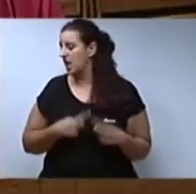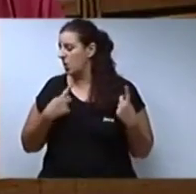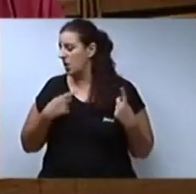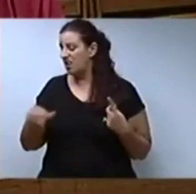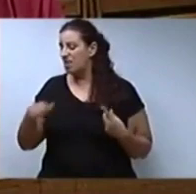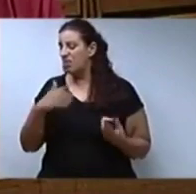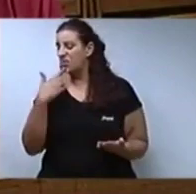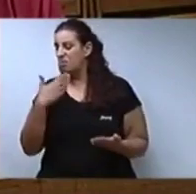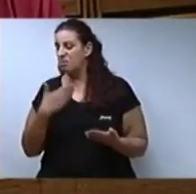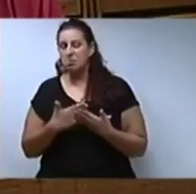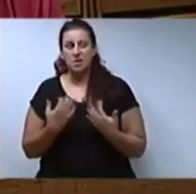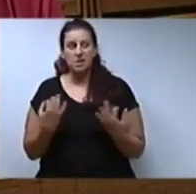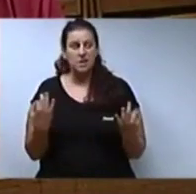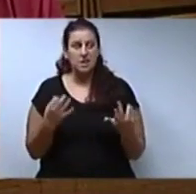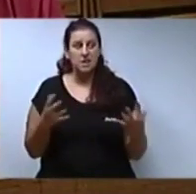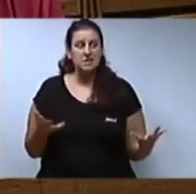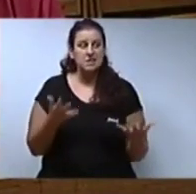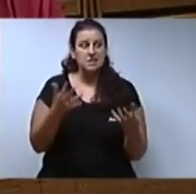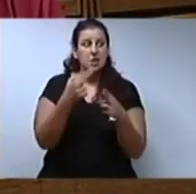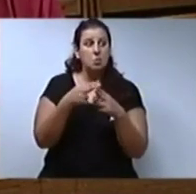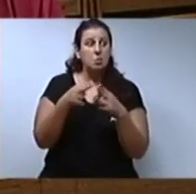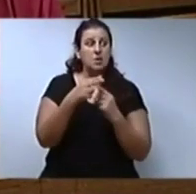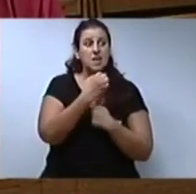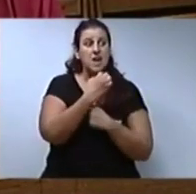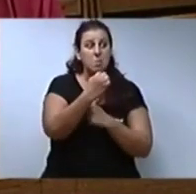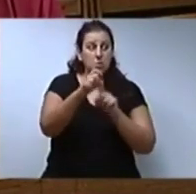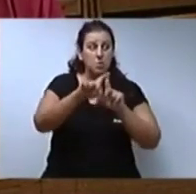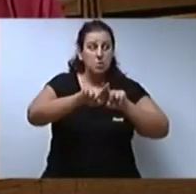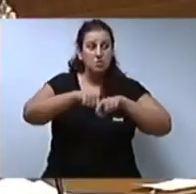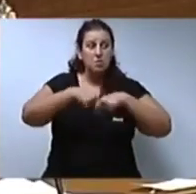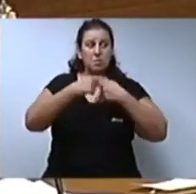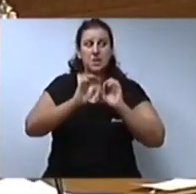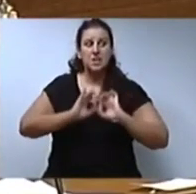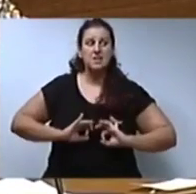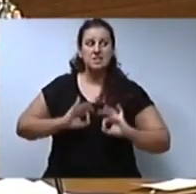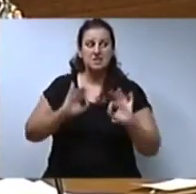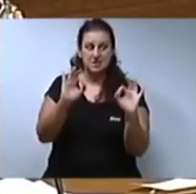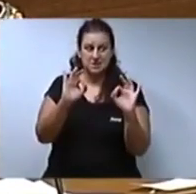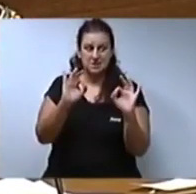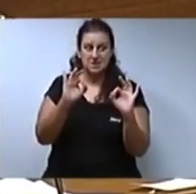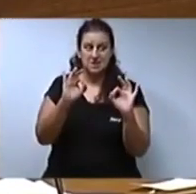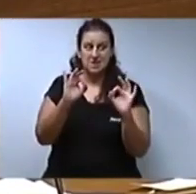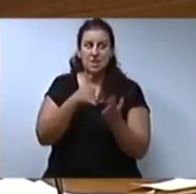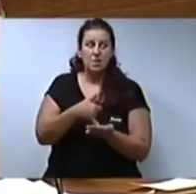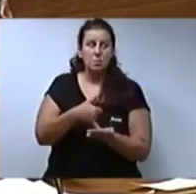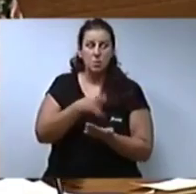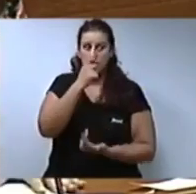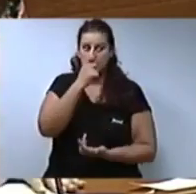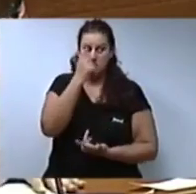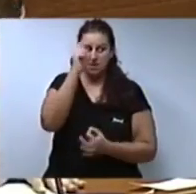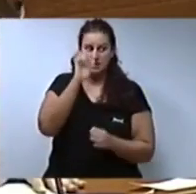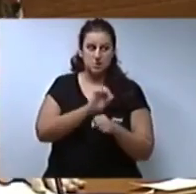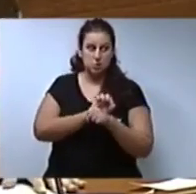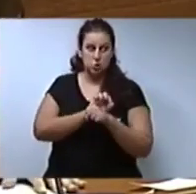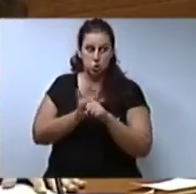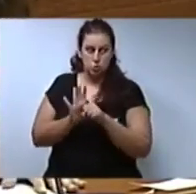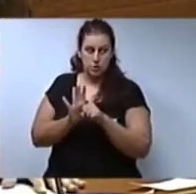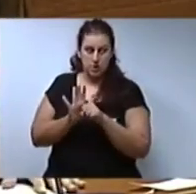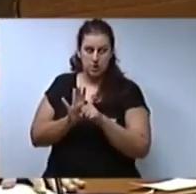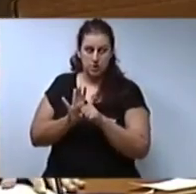menys que impulsar polítiques d'apoi a les famílies, especialment a les més desfavorecides per la Covid. Tela,